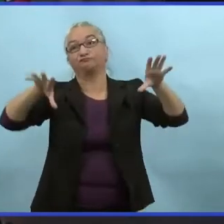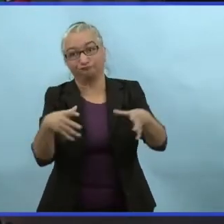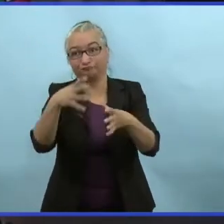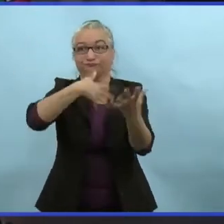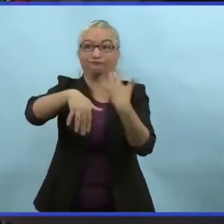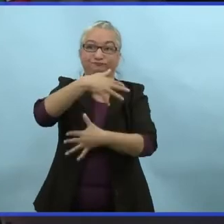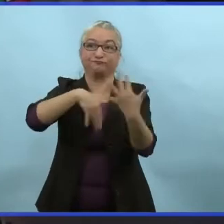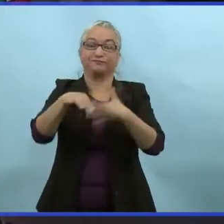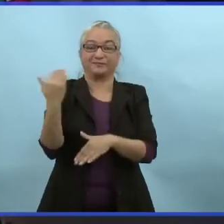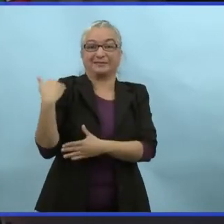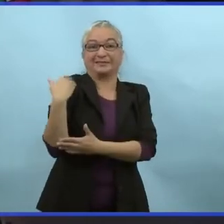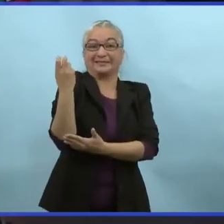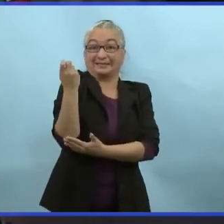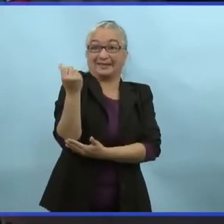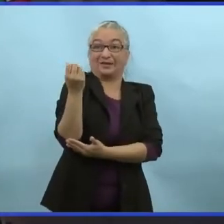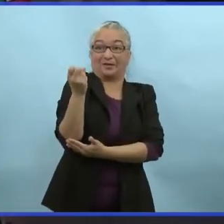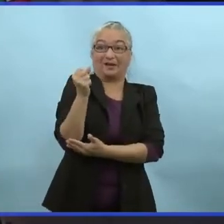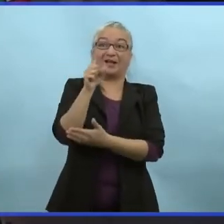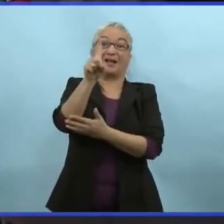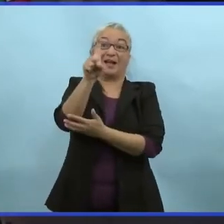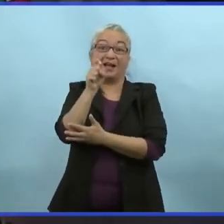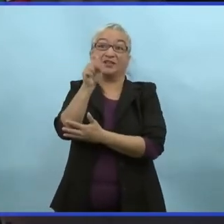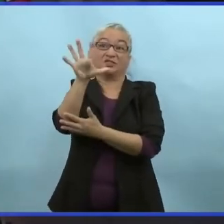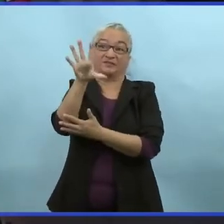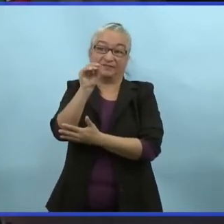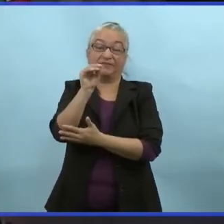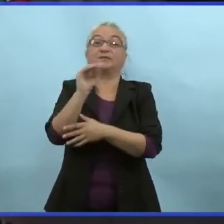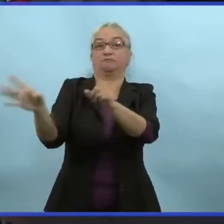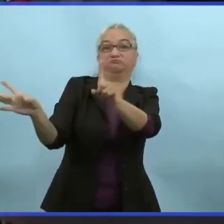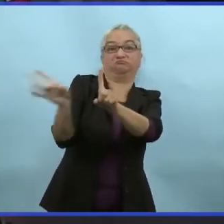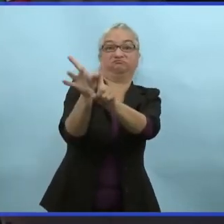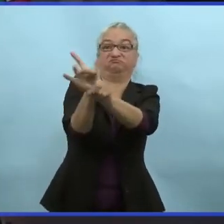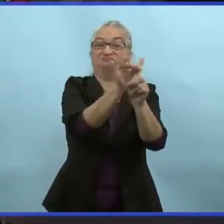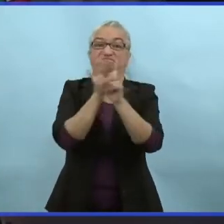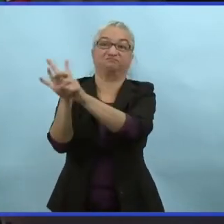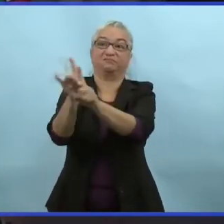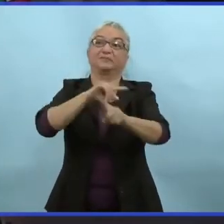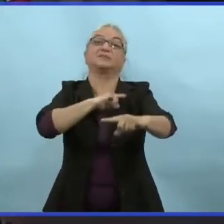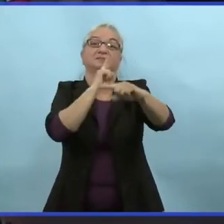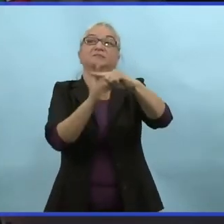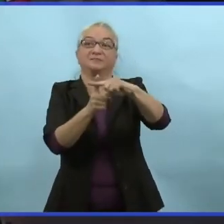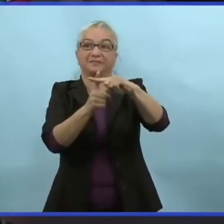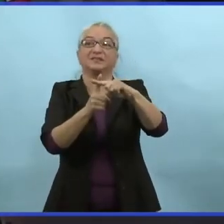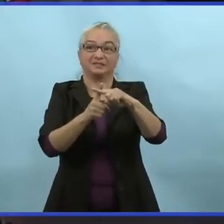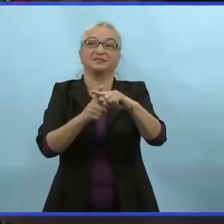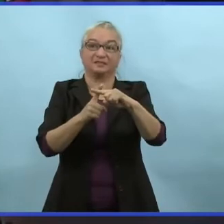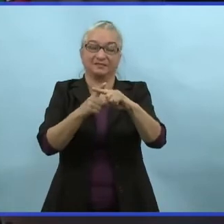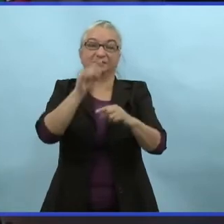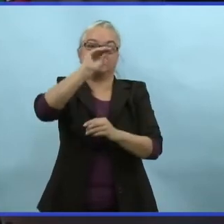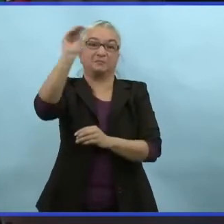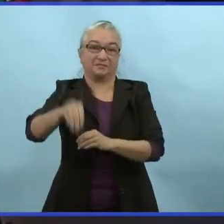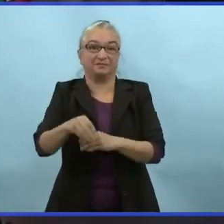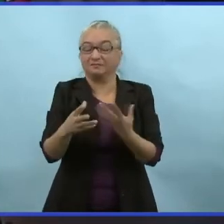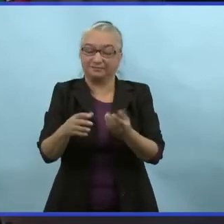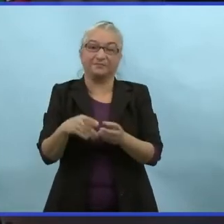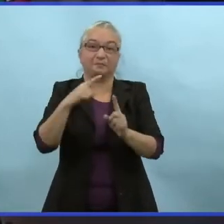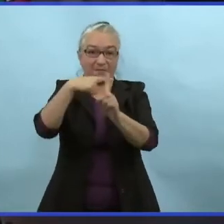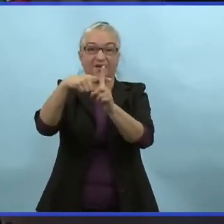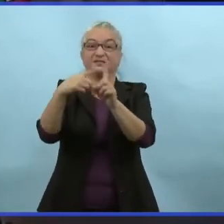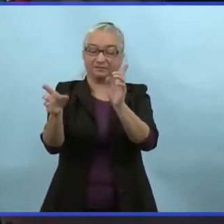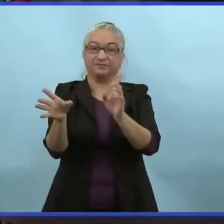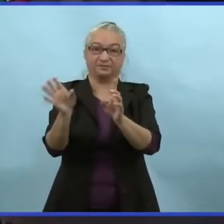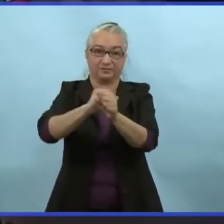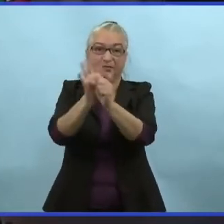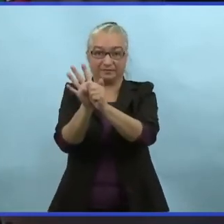Il y a eu une journée en fin de semaine où il y a eu 150 cas rapportés.'est plus élevé que ce qu'on voit, donc il faut suivre